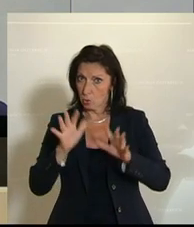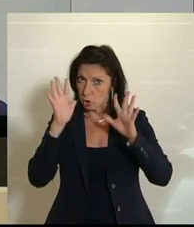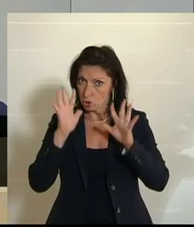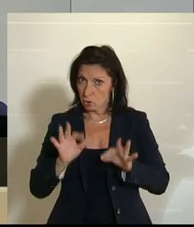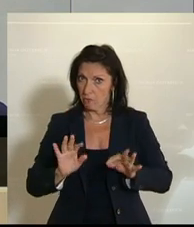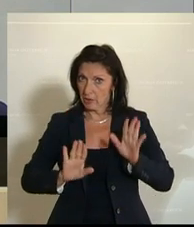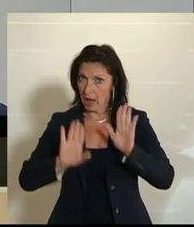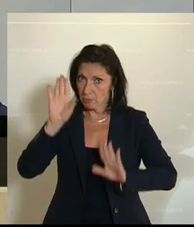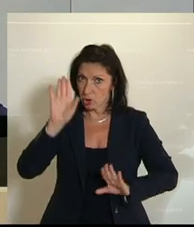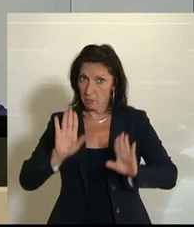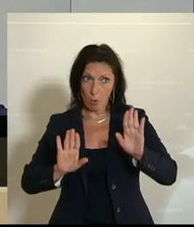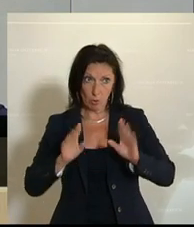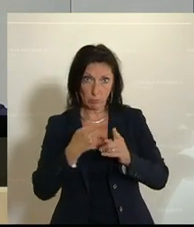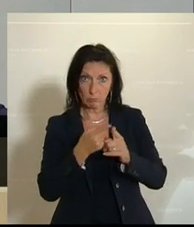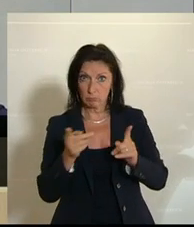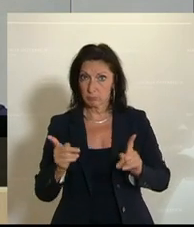eintreten können.